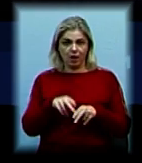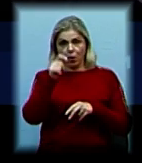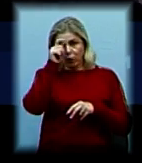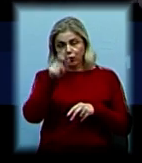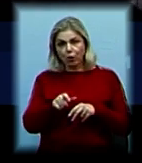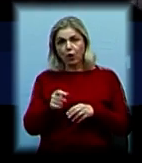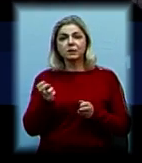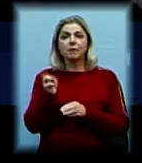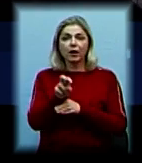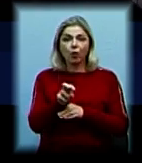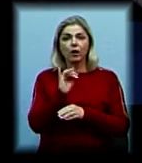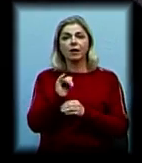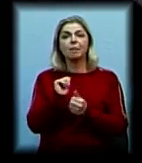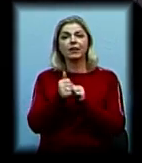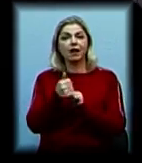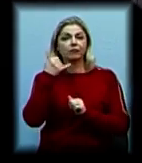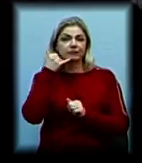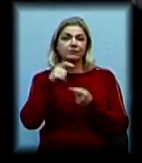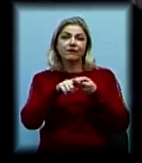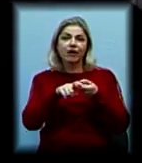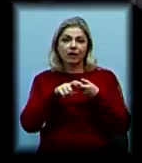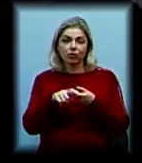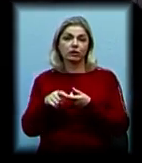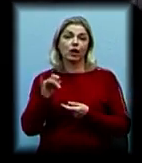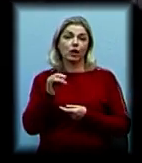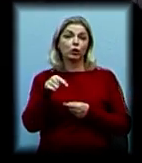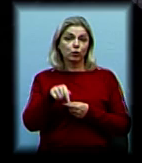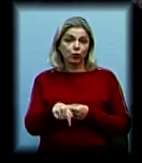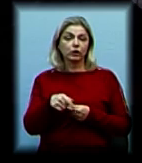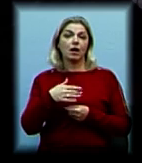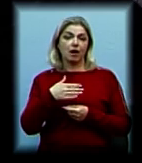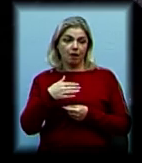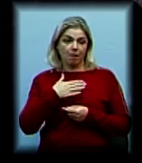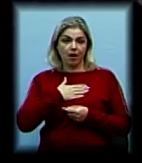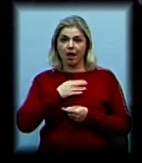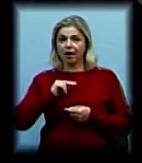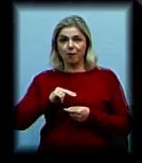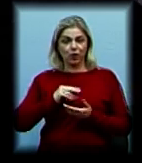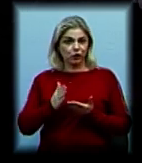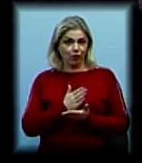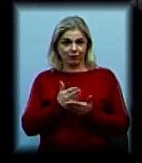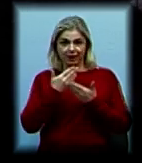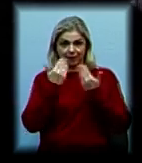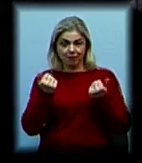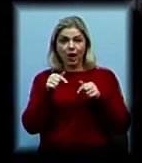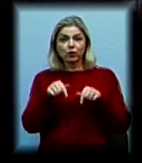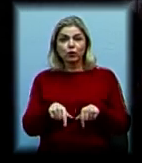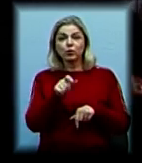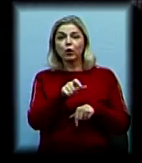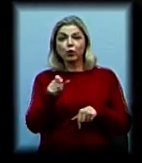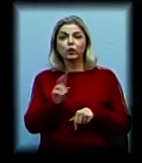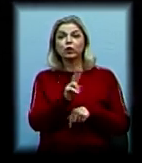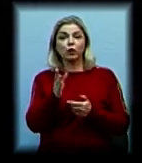підходять, самі міняються контактами. І от тут моєї роботи взагалі немає. Ці люди, які тут, вони